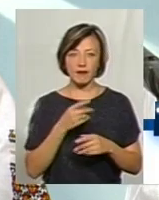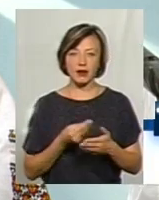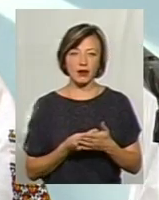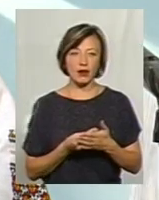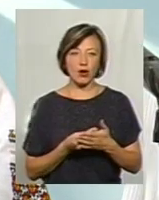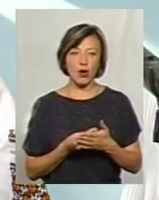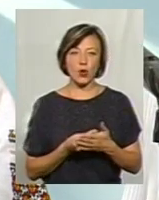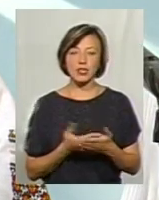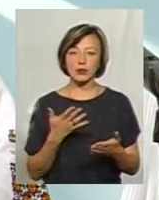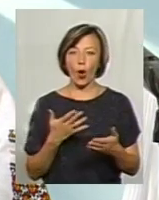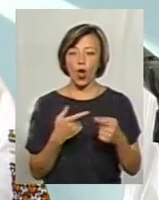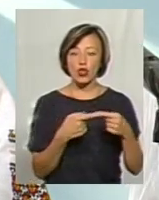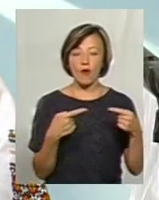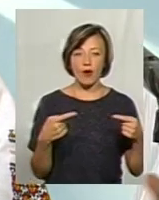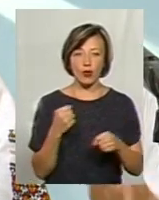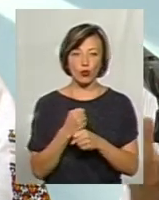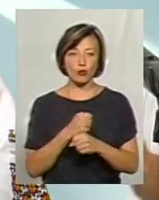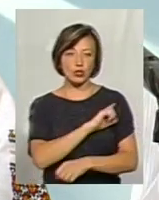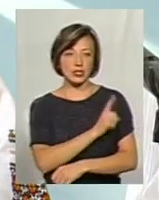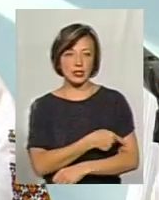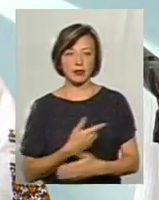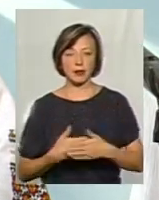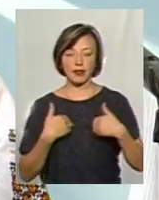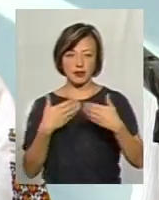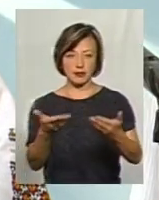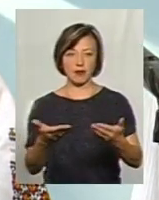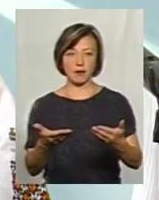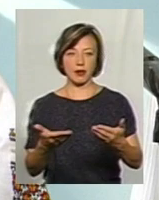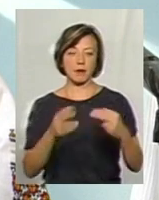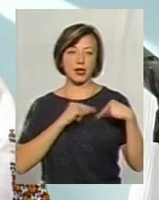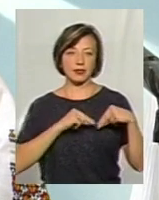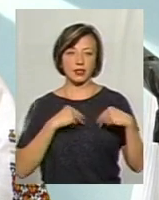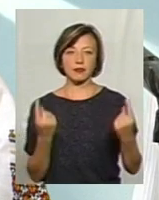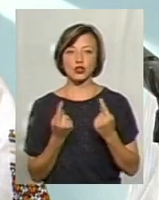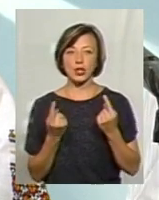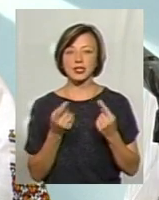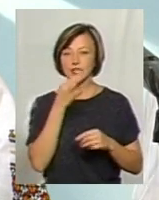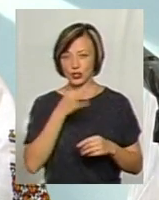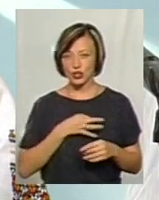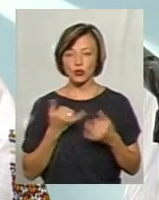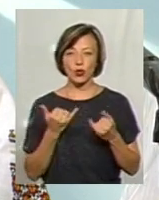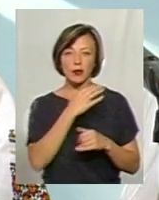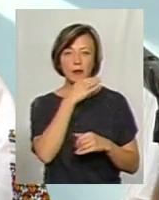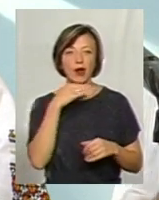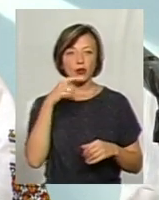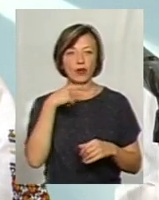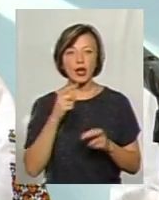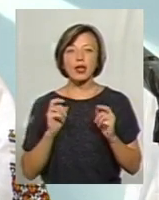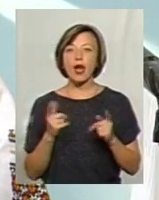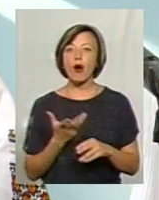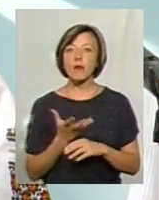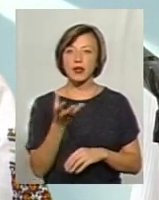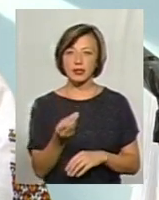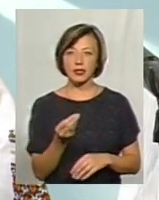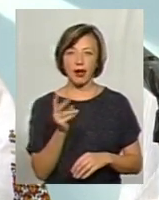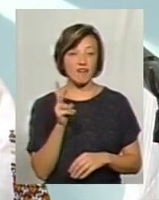товароробочої сили. тобто, от, скажімо, нас з вами, працівників, звичайних. От, скажіть, тут ми сьогодні дуже багато говоримо, як оплатити